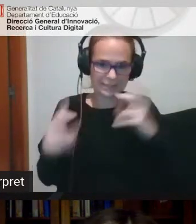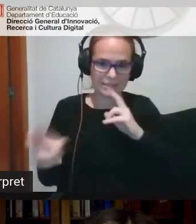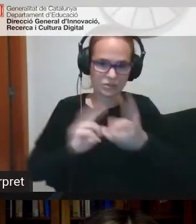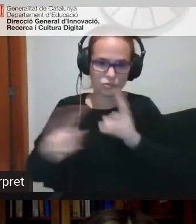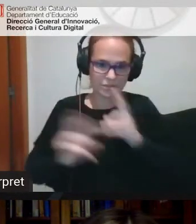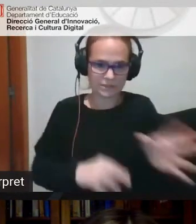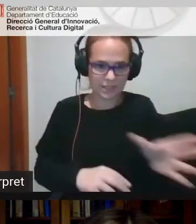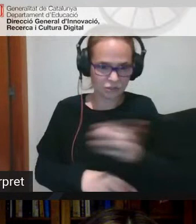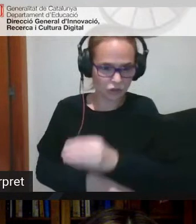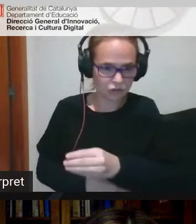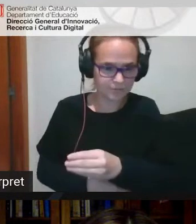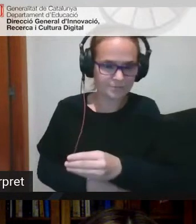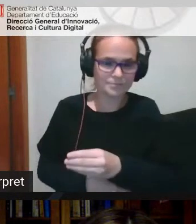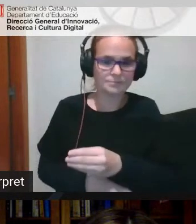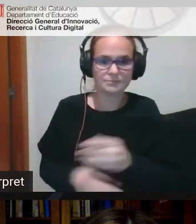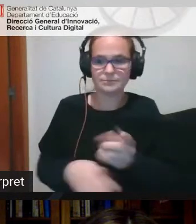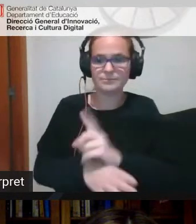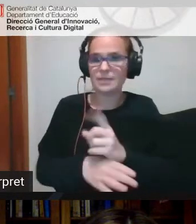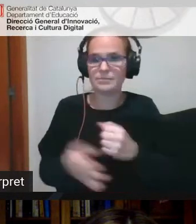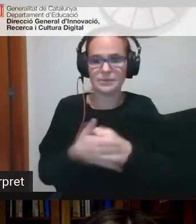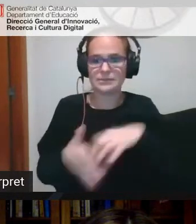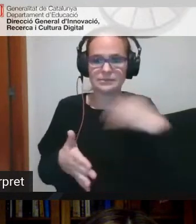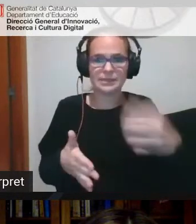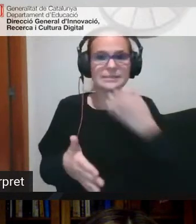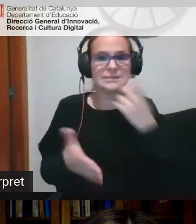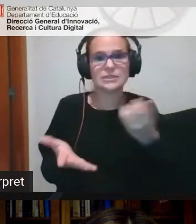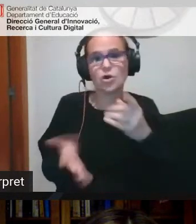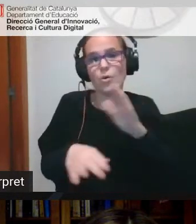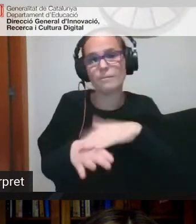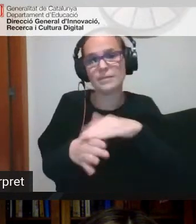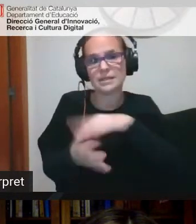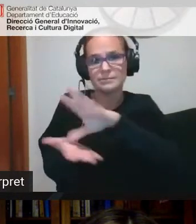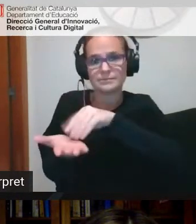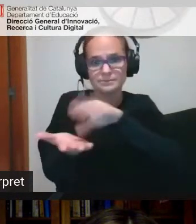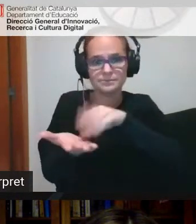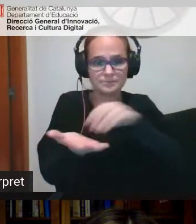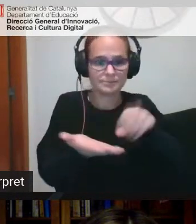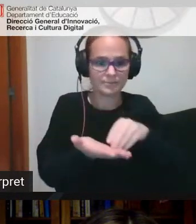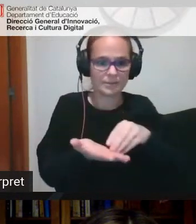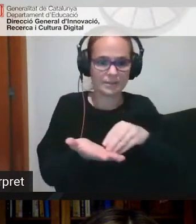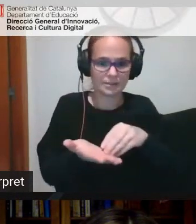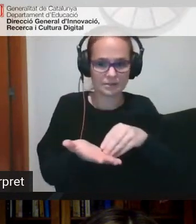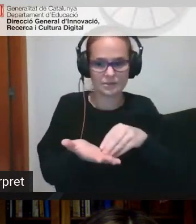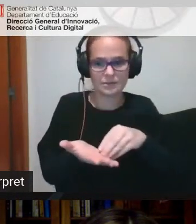al més possible si no recollint les vostres importacions.